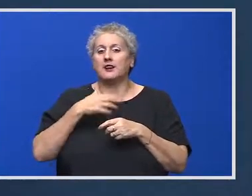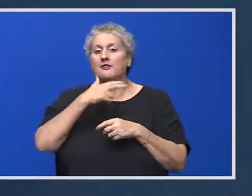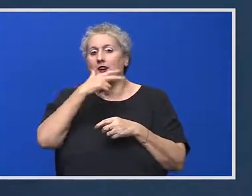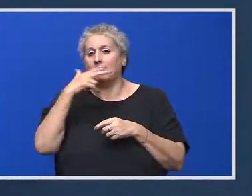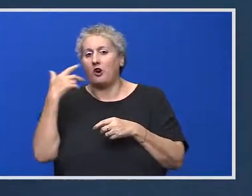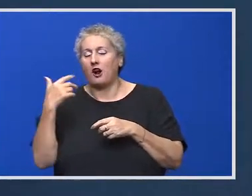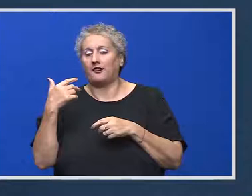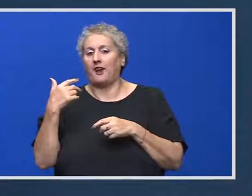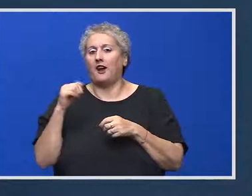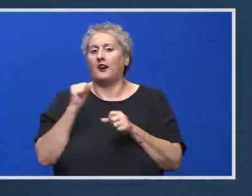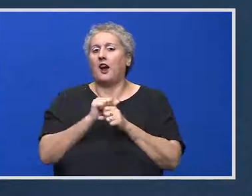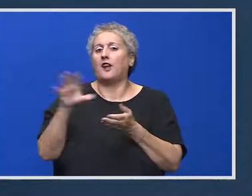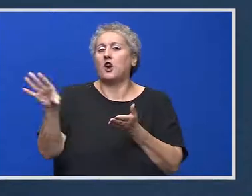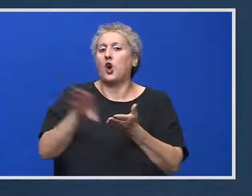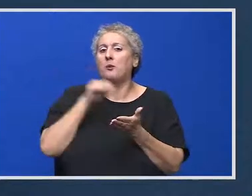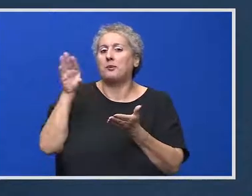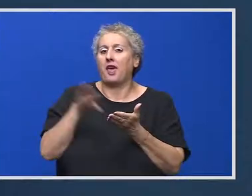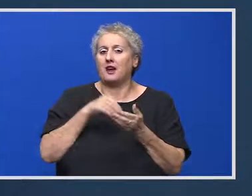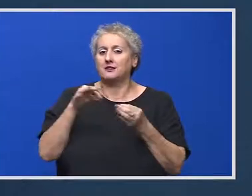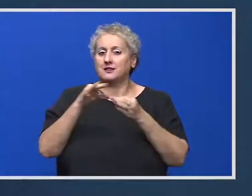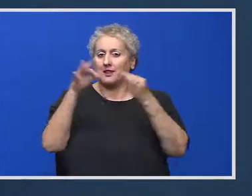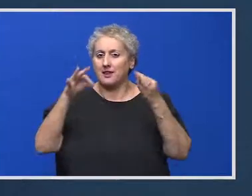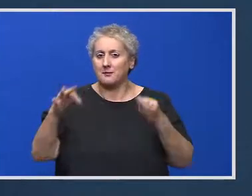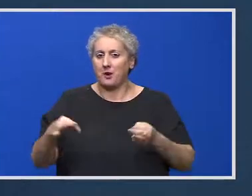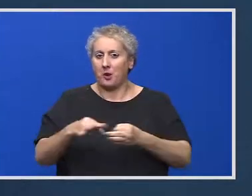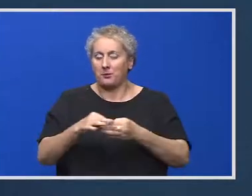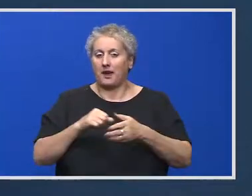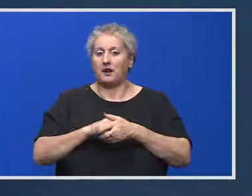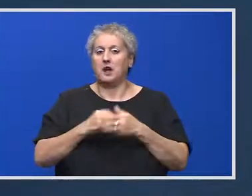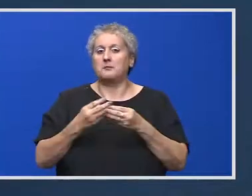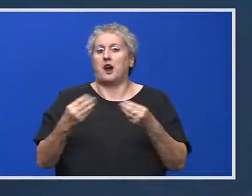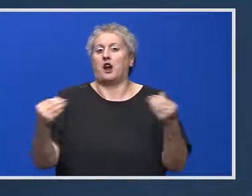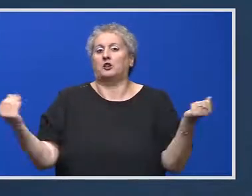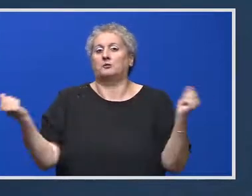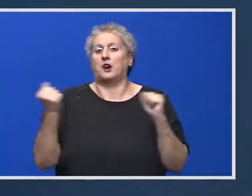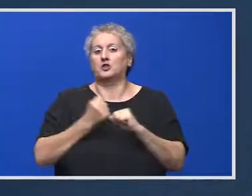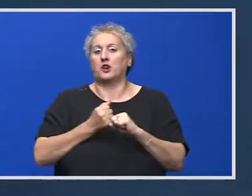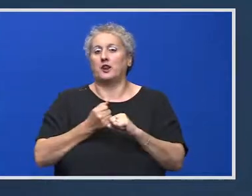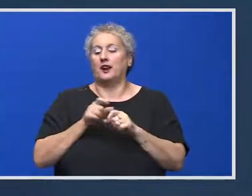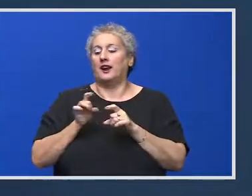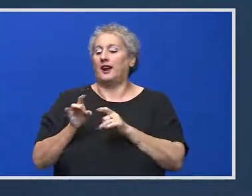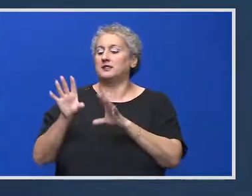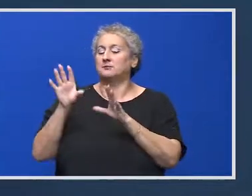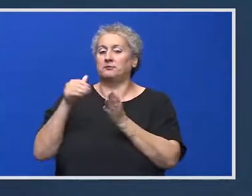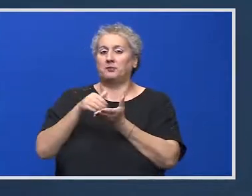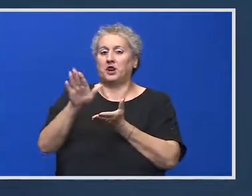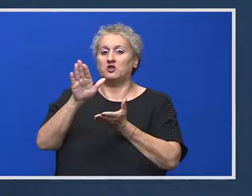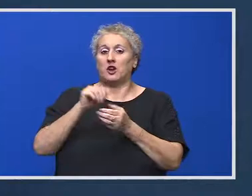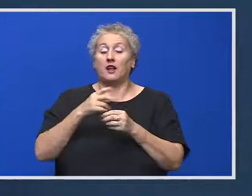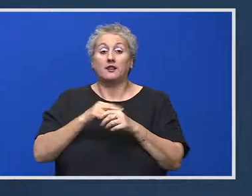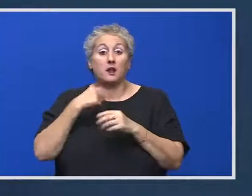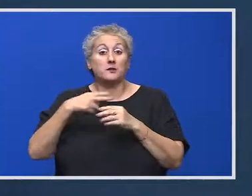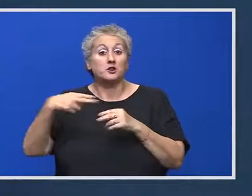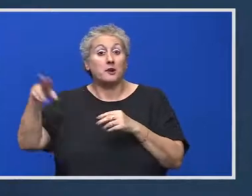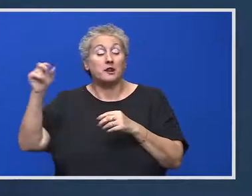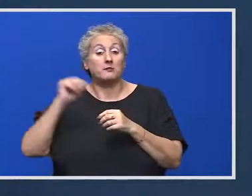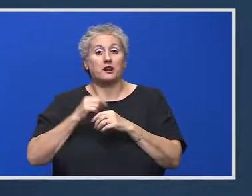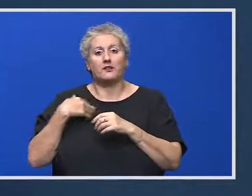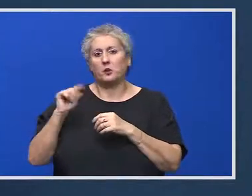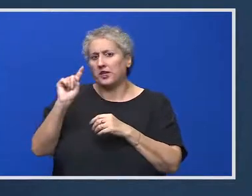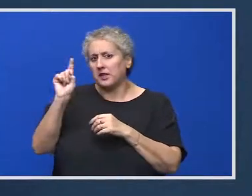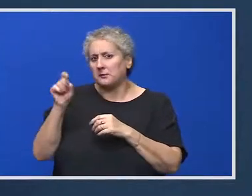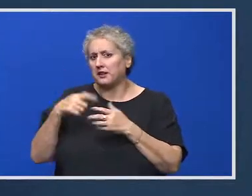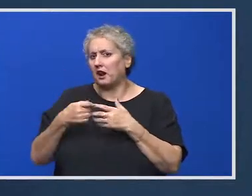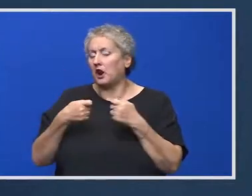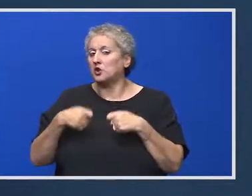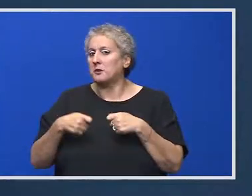plagiatorilor. Consiliul General al CNAT, cu din ce am înțeles, a votat în mare majoritate respingerea lor. Se merge însă mai departe. Aș vrea să vă întreb dacă